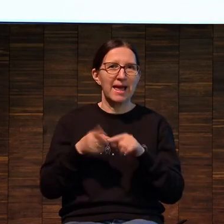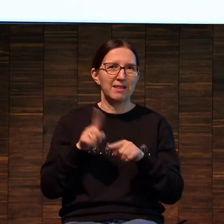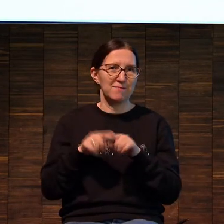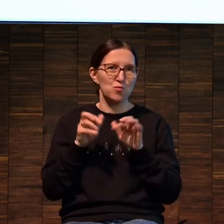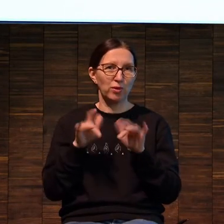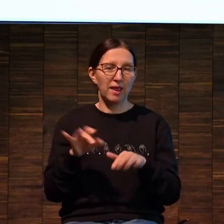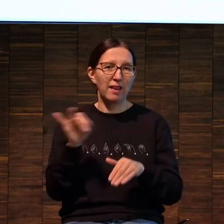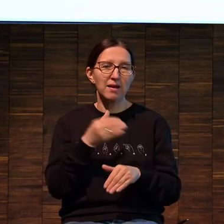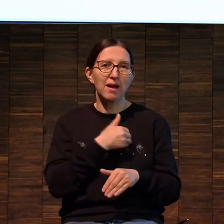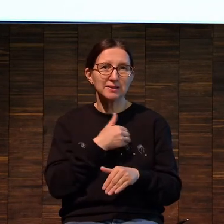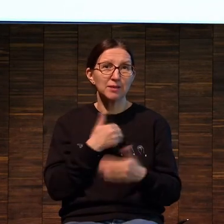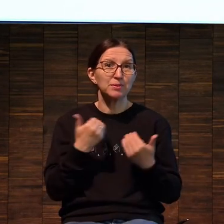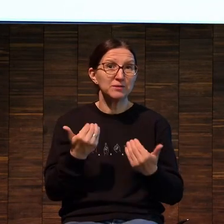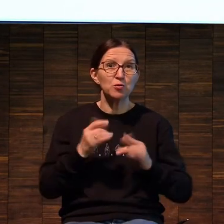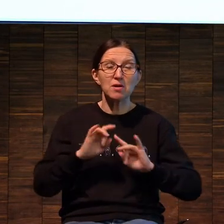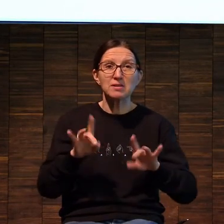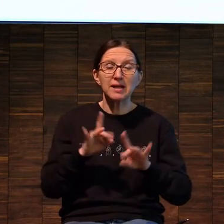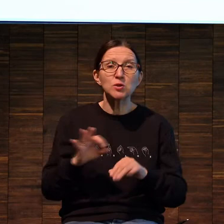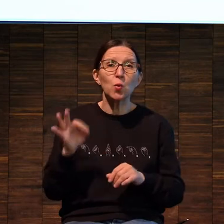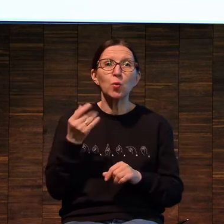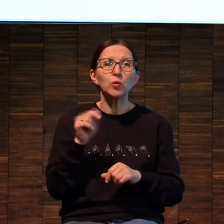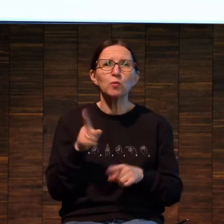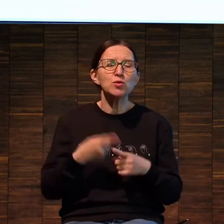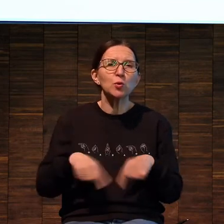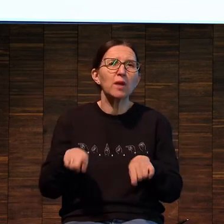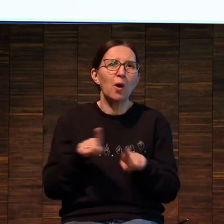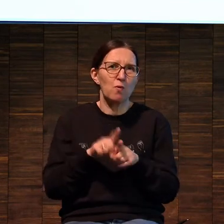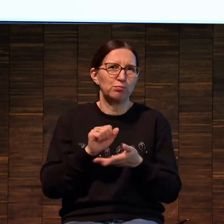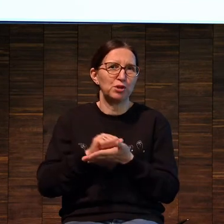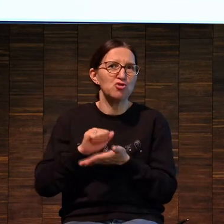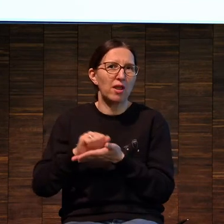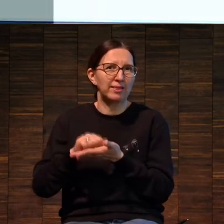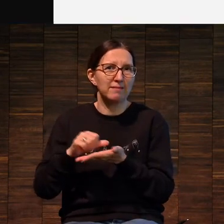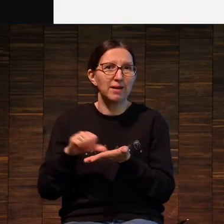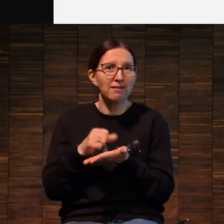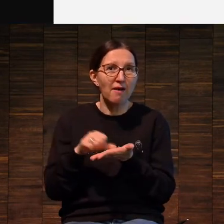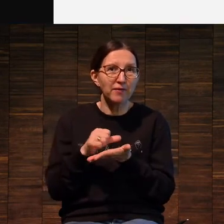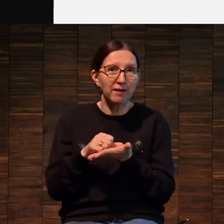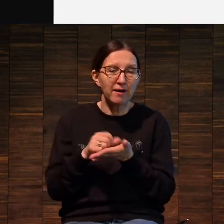И хотел бы вам сегодня рассказать о том, что такое печатная графика.